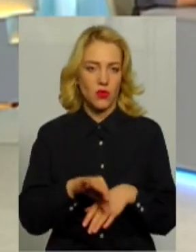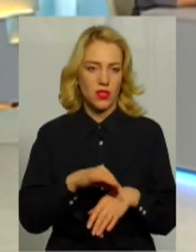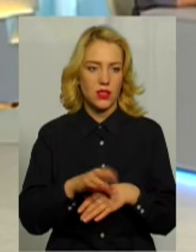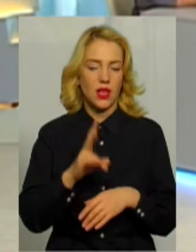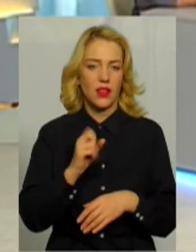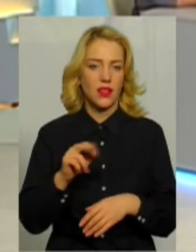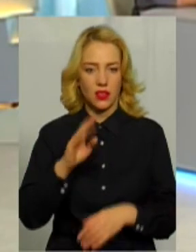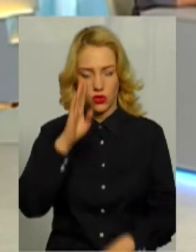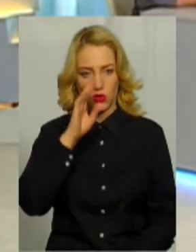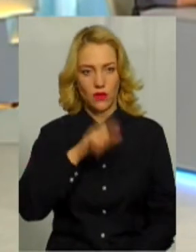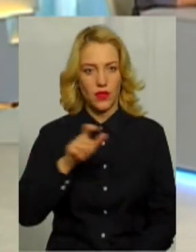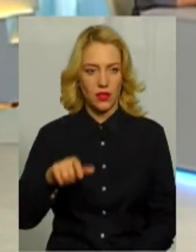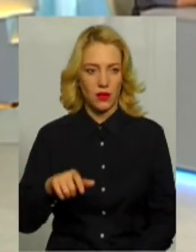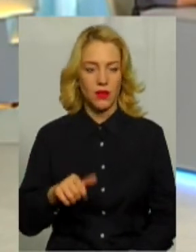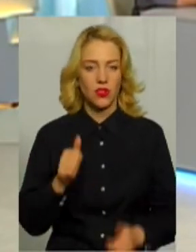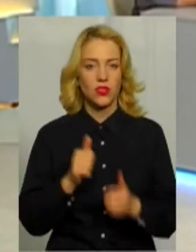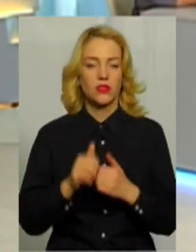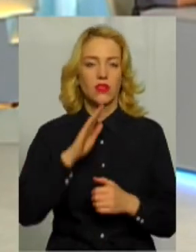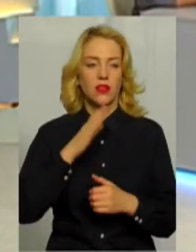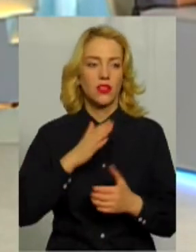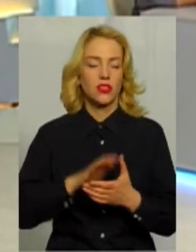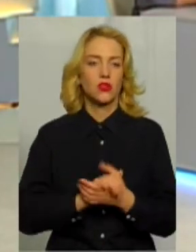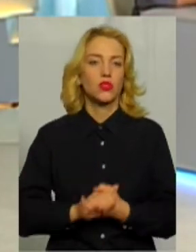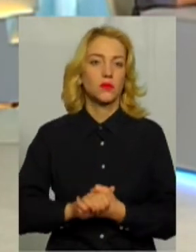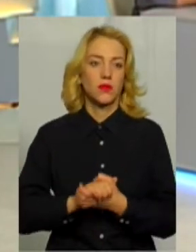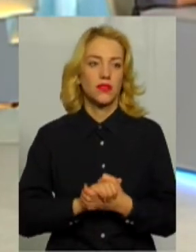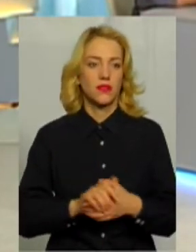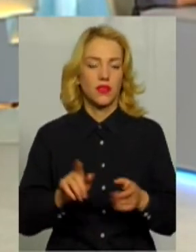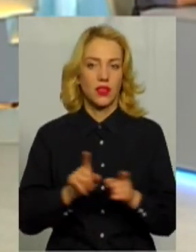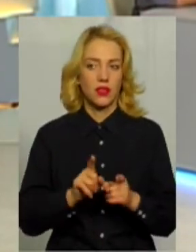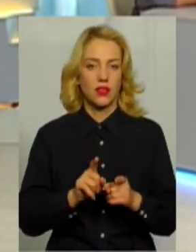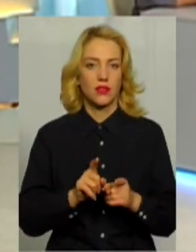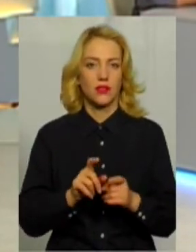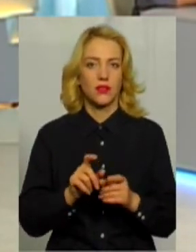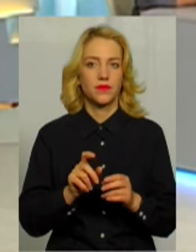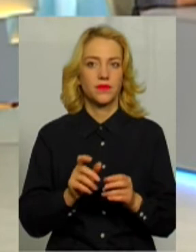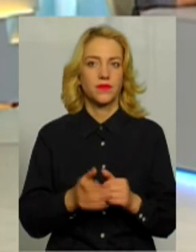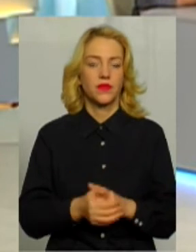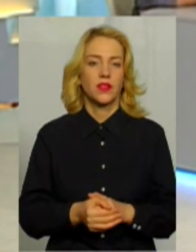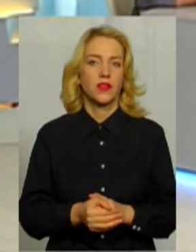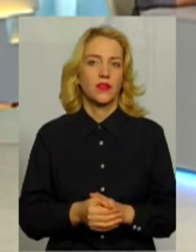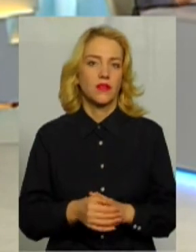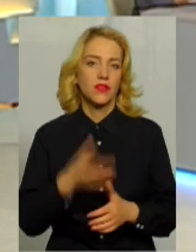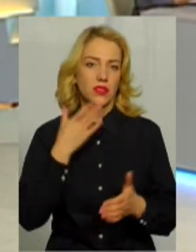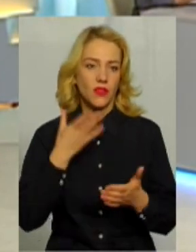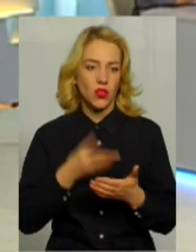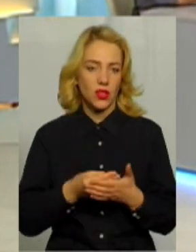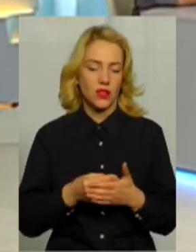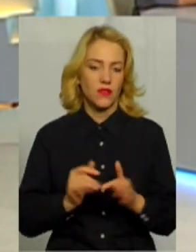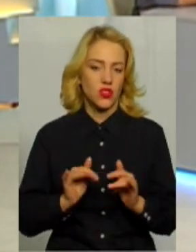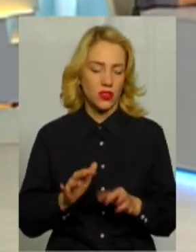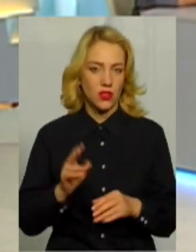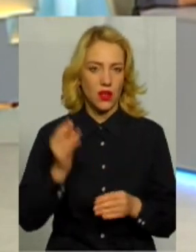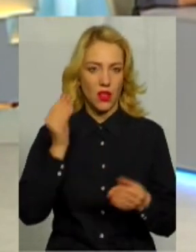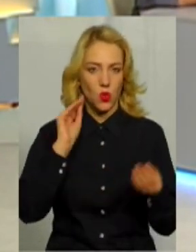часто наше суспільство, знаєте, в таких стереотипних своїх вчинках і